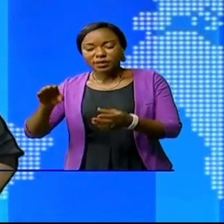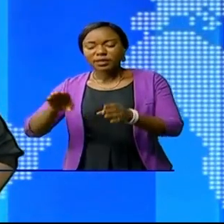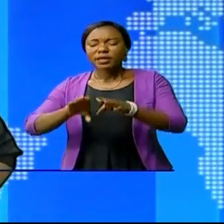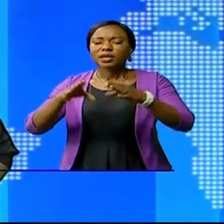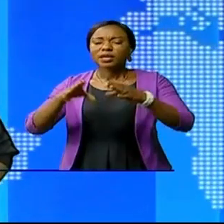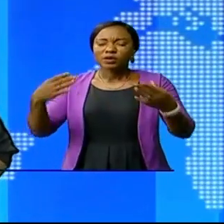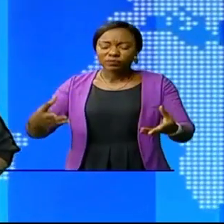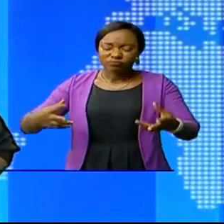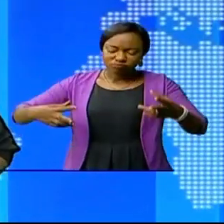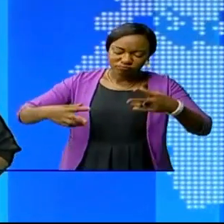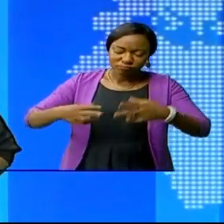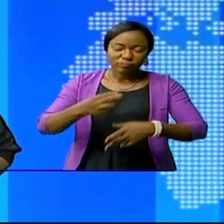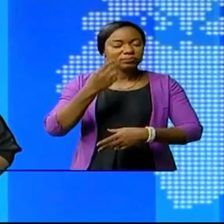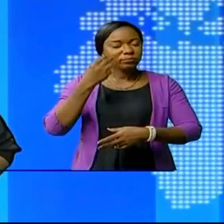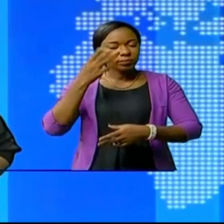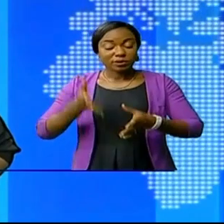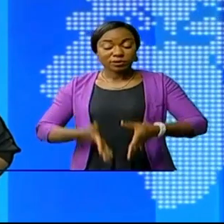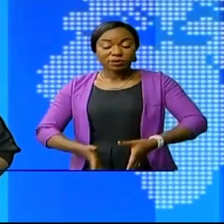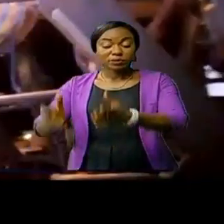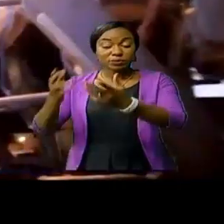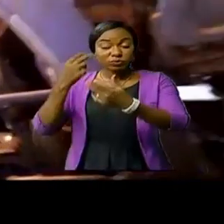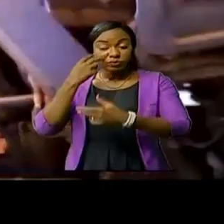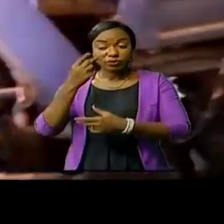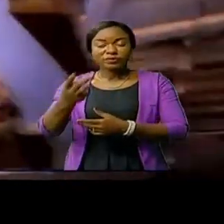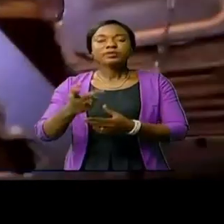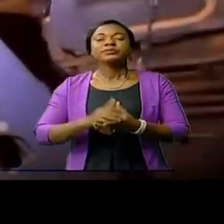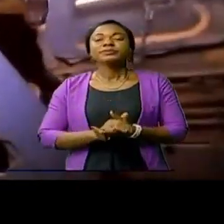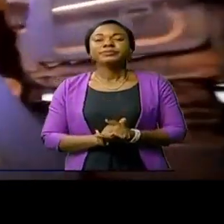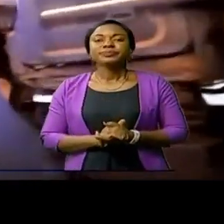de ce travail. C'est le